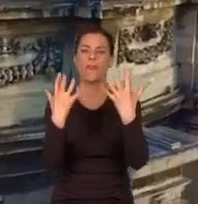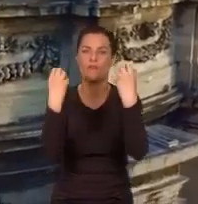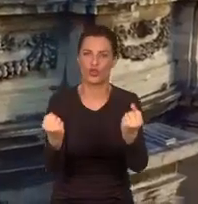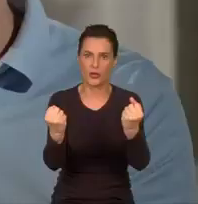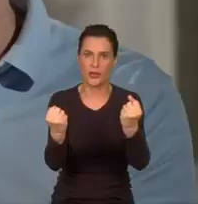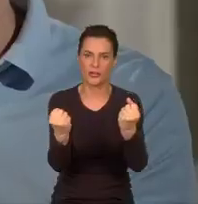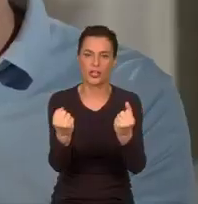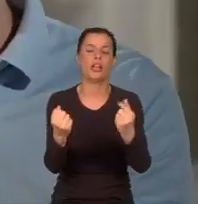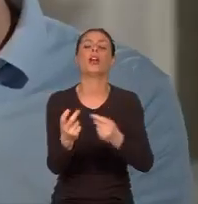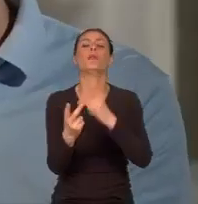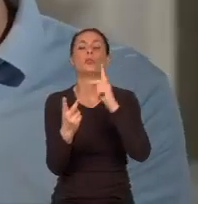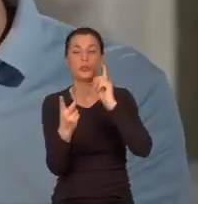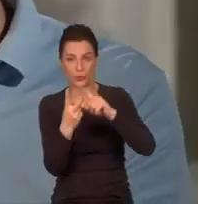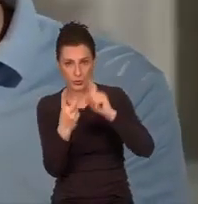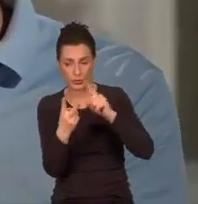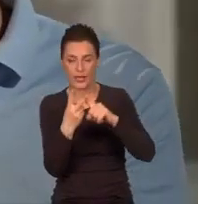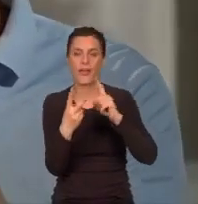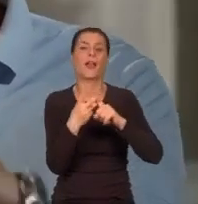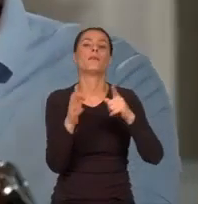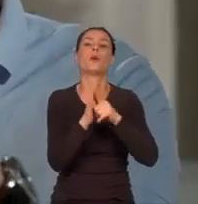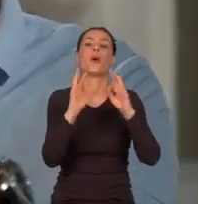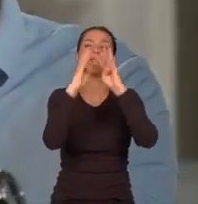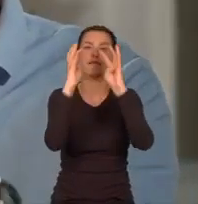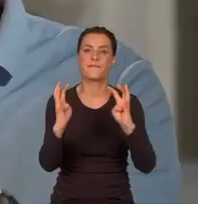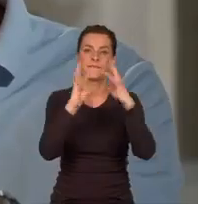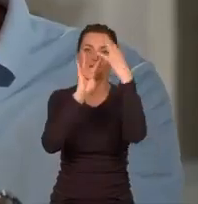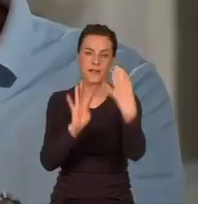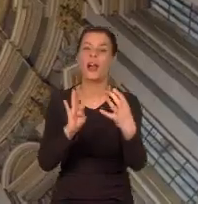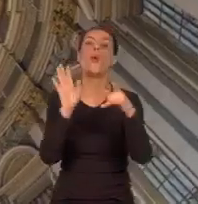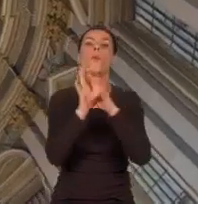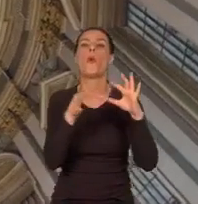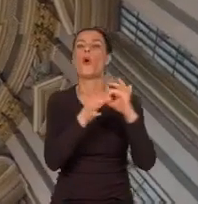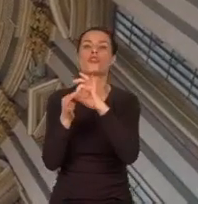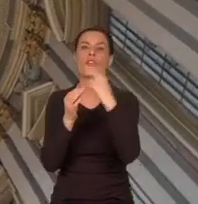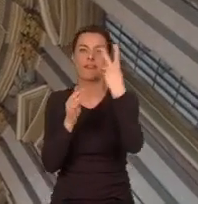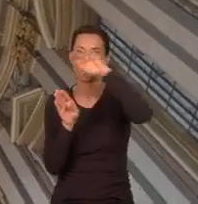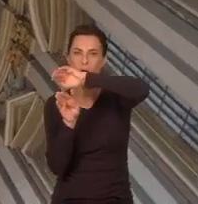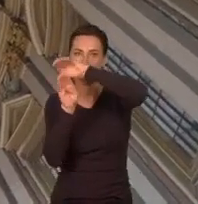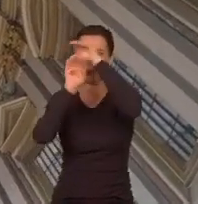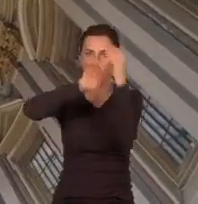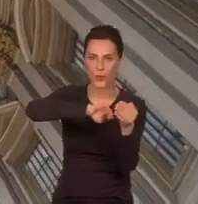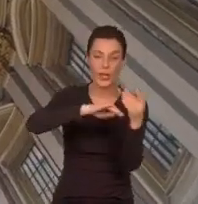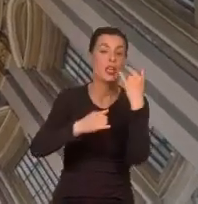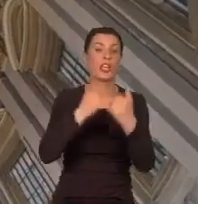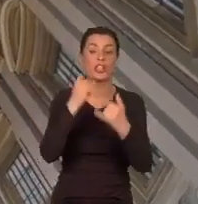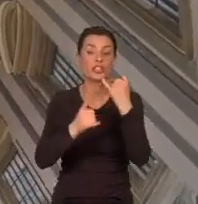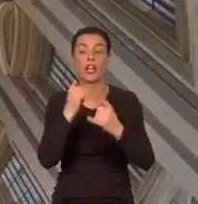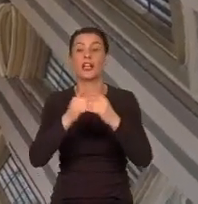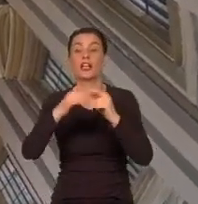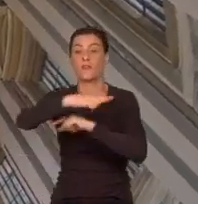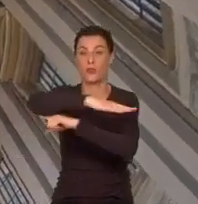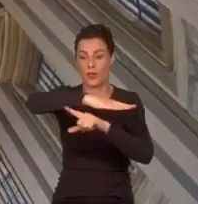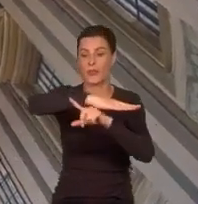Drugą zaletą jest to, że te wewnętrzne żyły łączą obie czaszy. Jeśli fundamenty